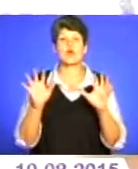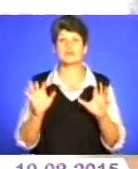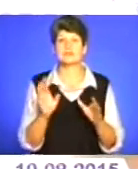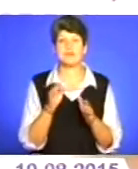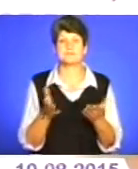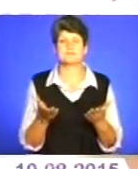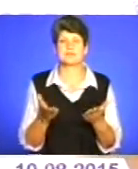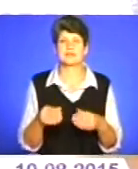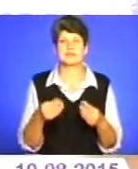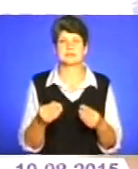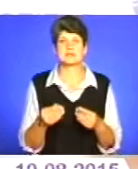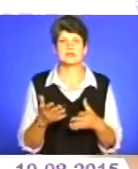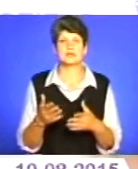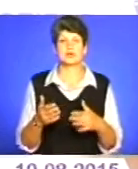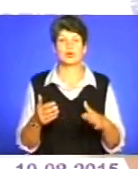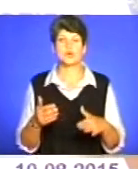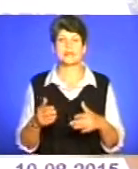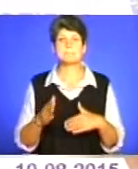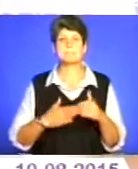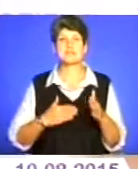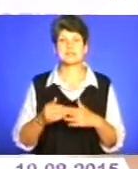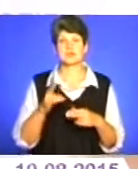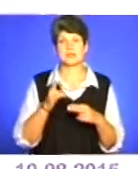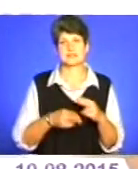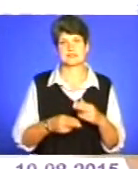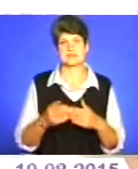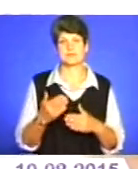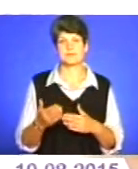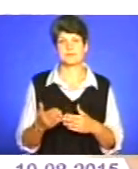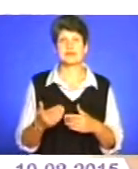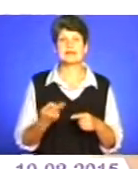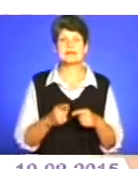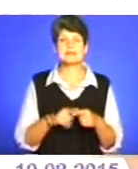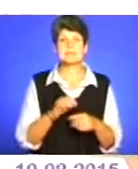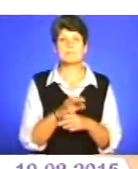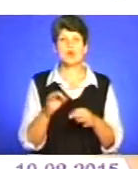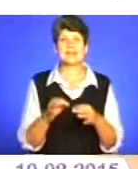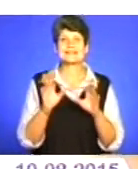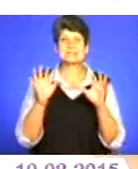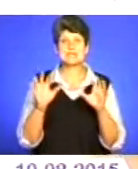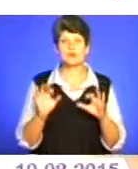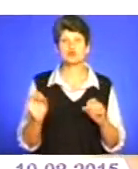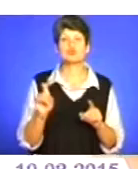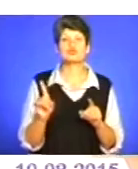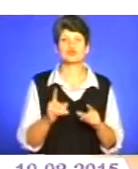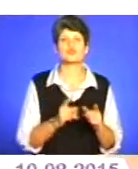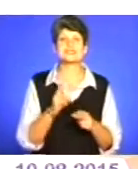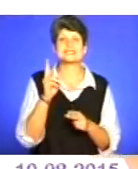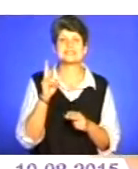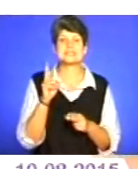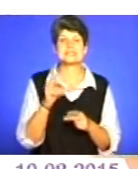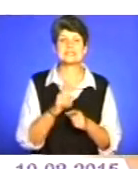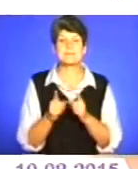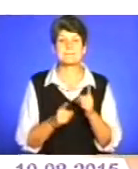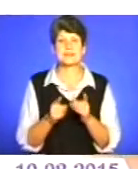підставив ноги на практично кінцевому етапі. Цей проєкт закону щодо змін для